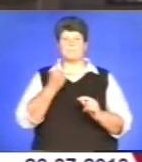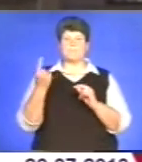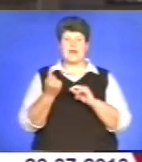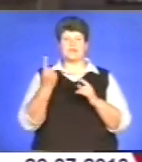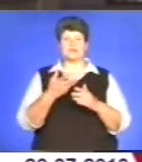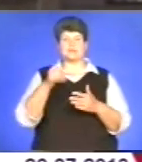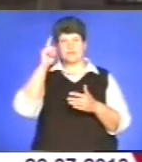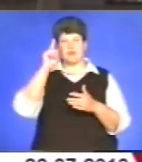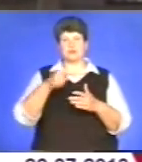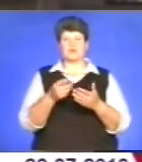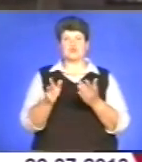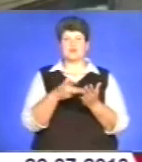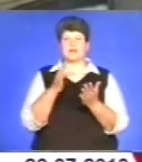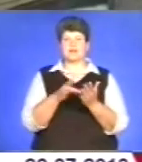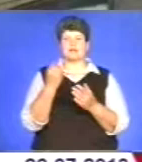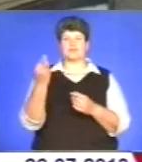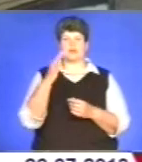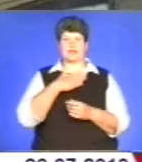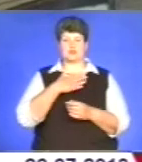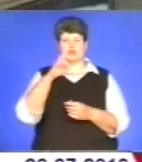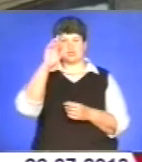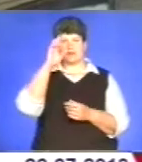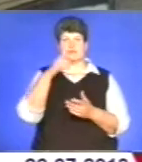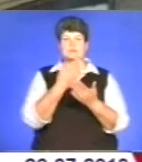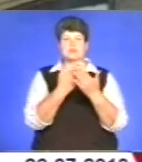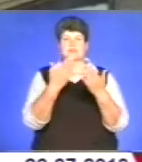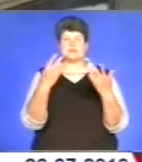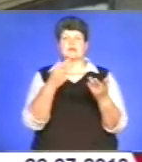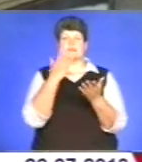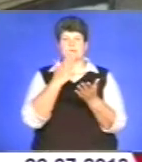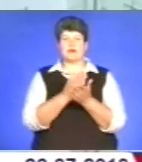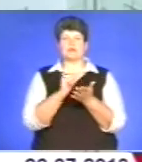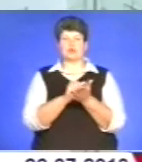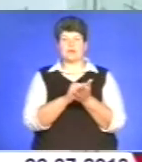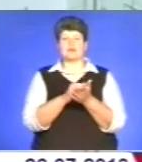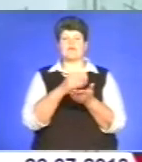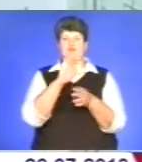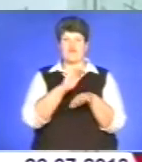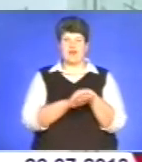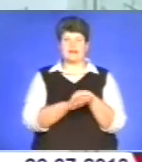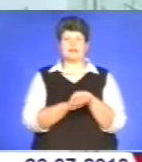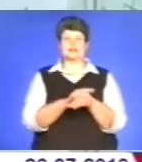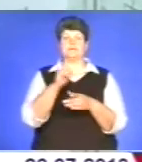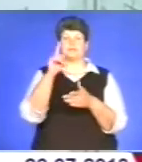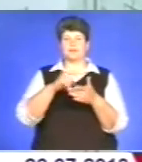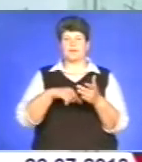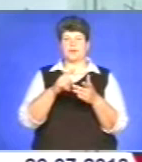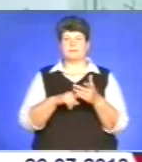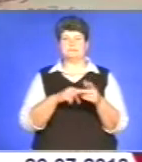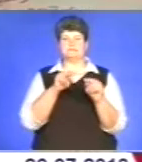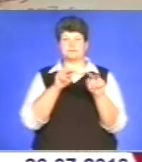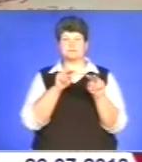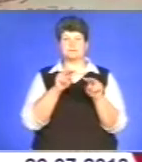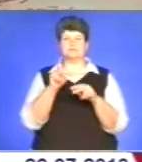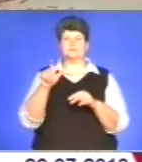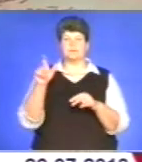сторінка в історії нашої держави. Експозиція представляє документи, які підтверджують факти переслідування релігійних громад радянською владою.